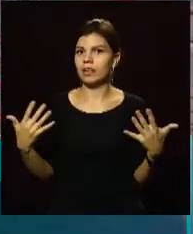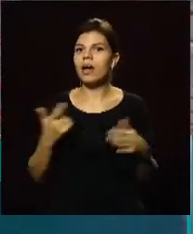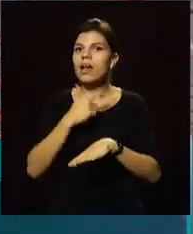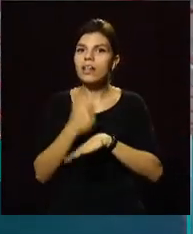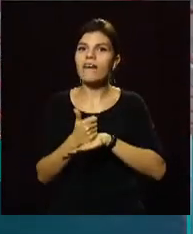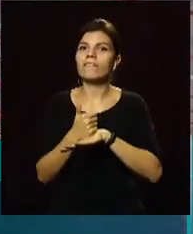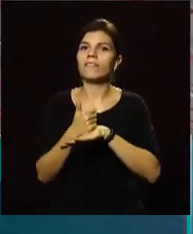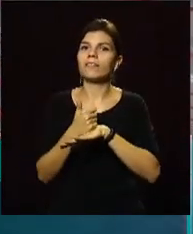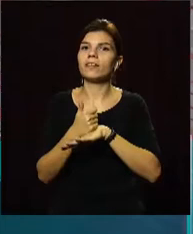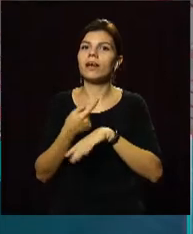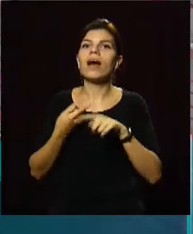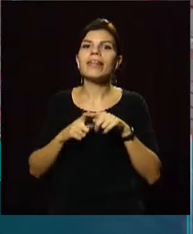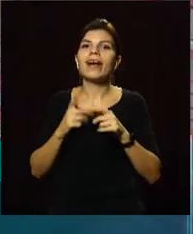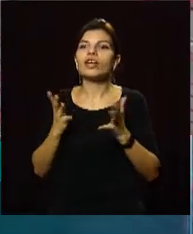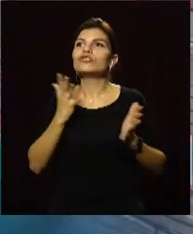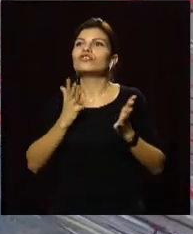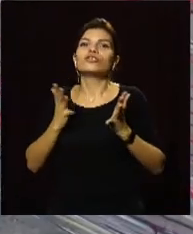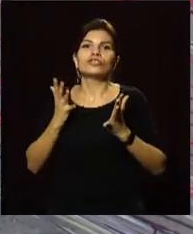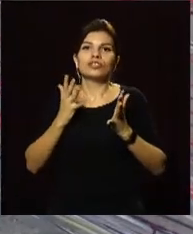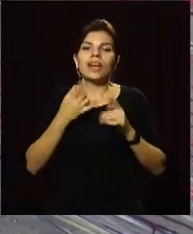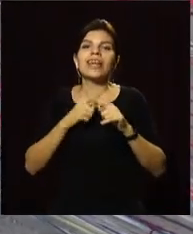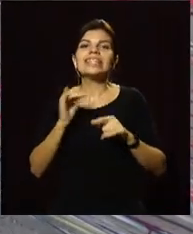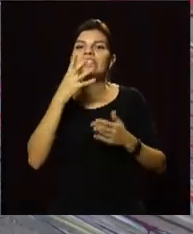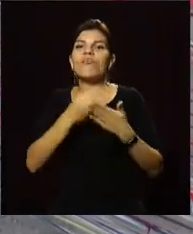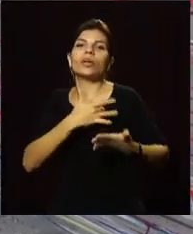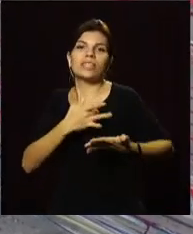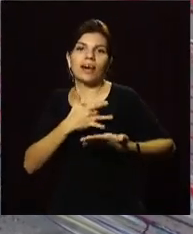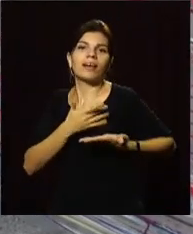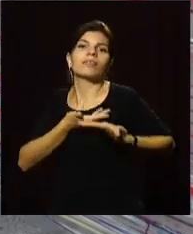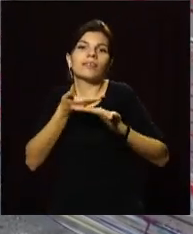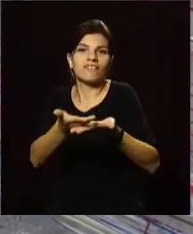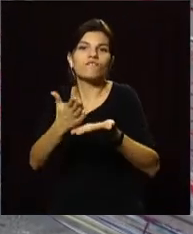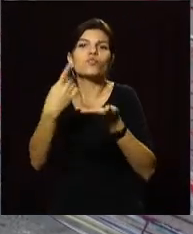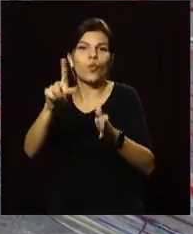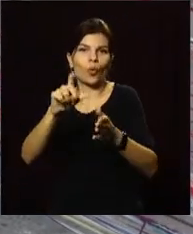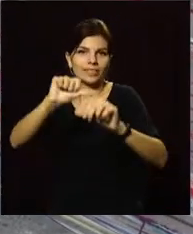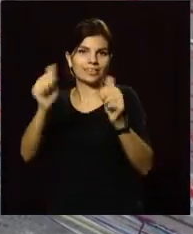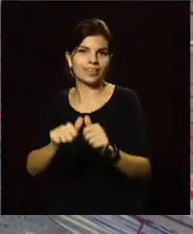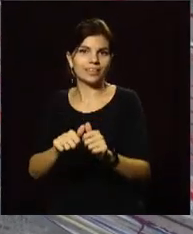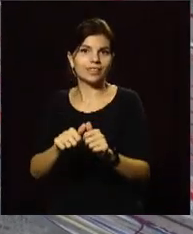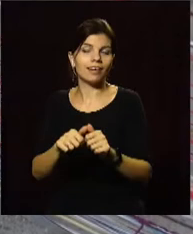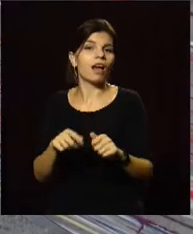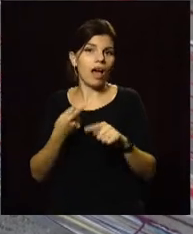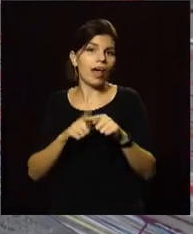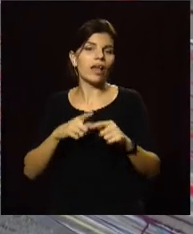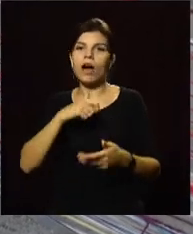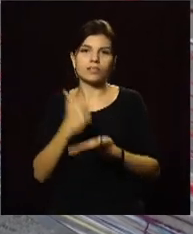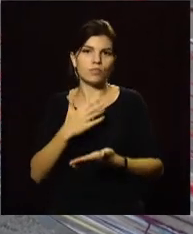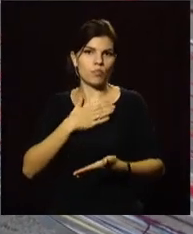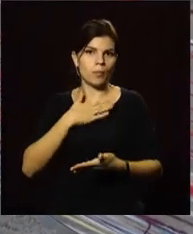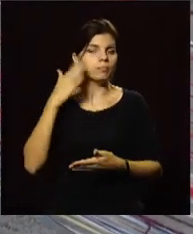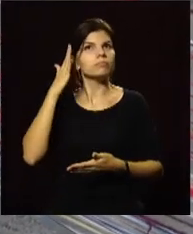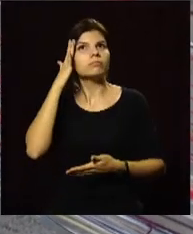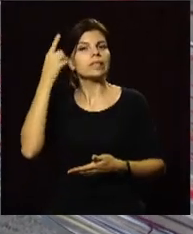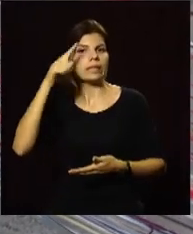– цю енергію із свого серця передавати в інше серце. І, в принципі, це основна ідея